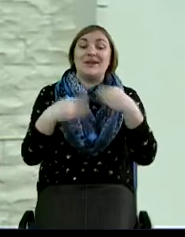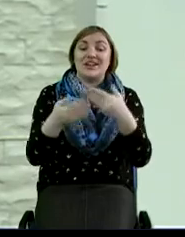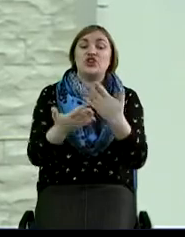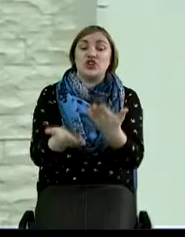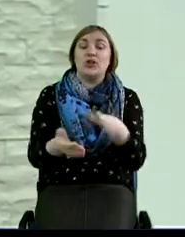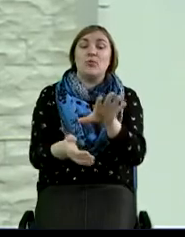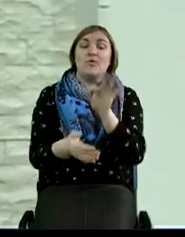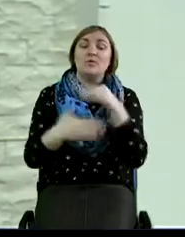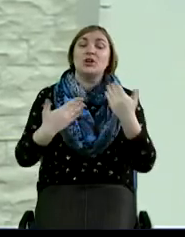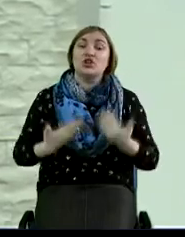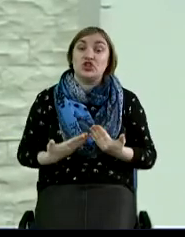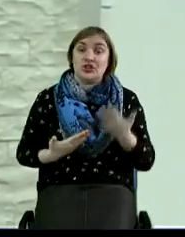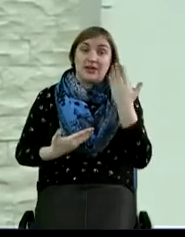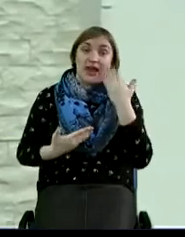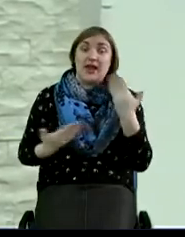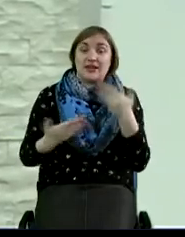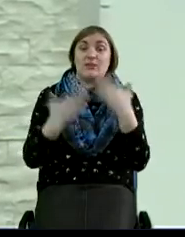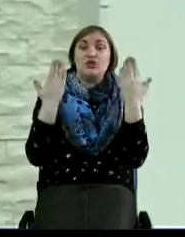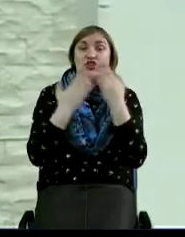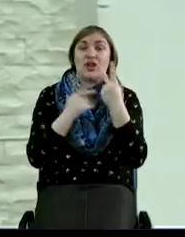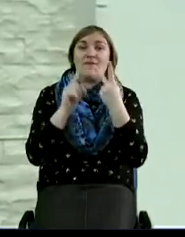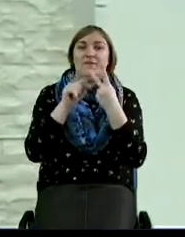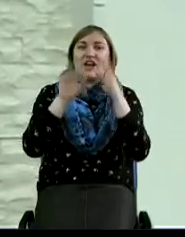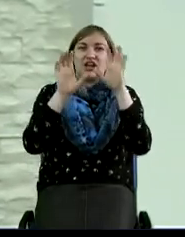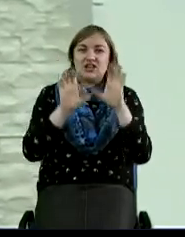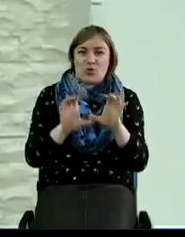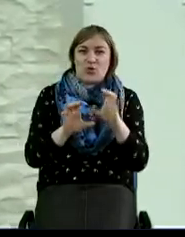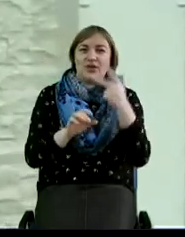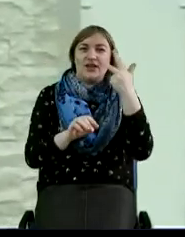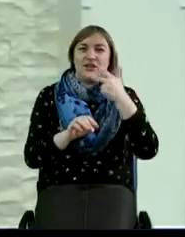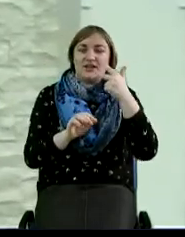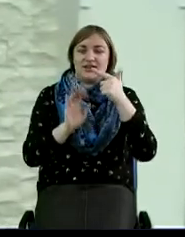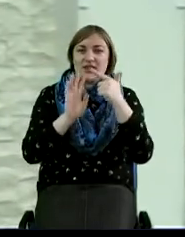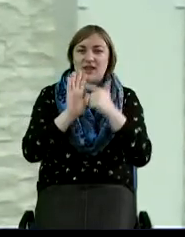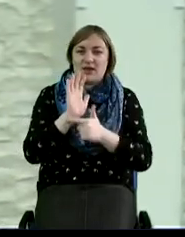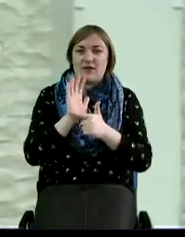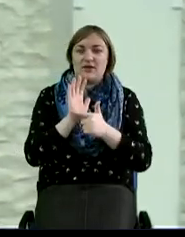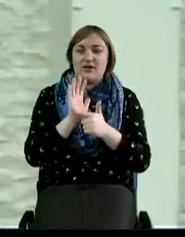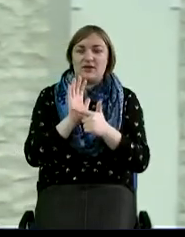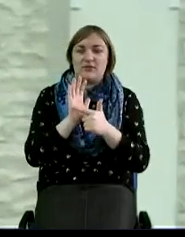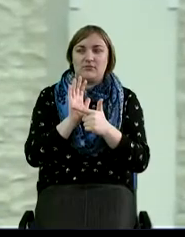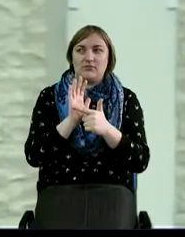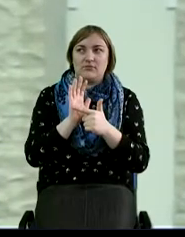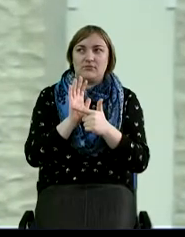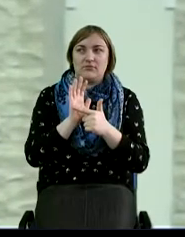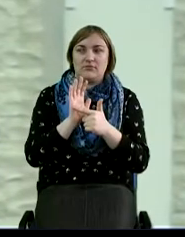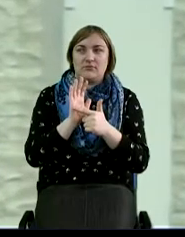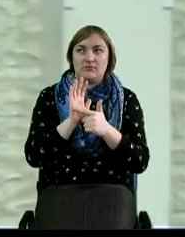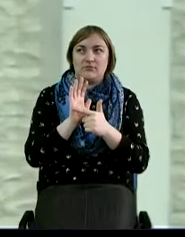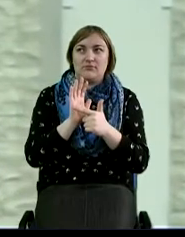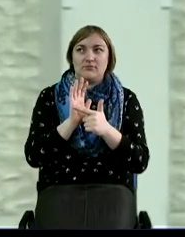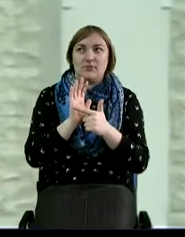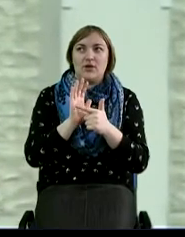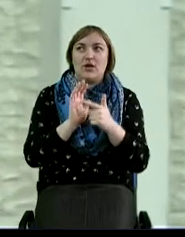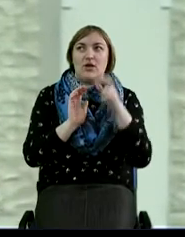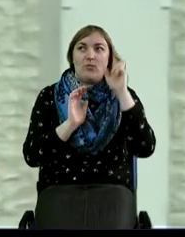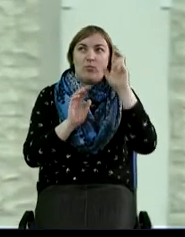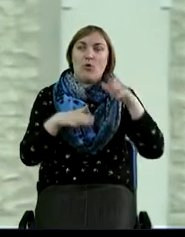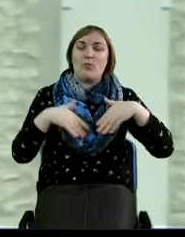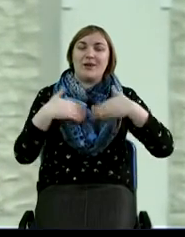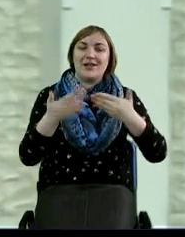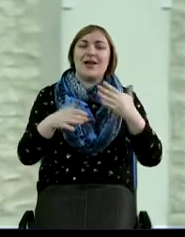когда мы с вами читаем второзаконие, давайте откроем 30 глава, 19 стих, Бог предлагает народу